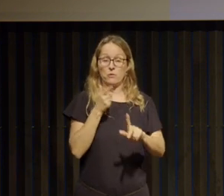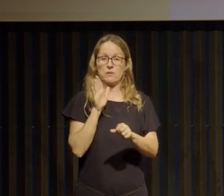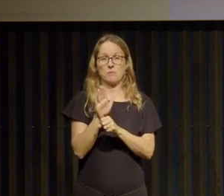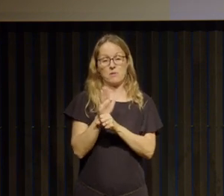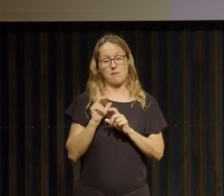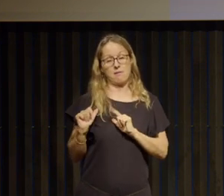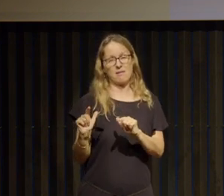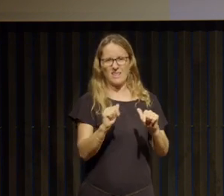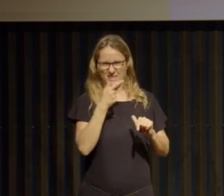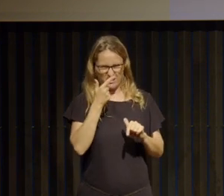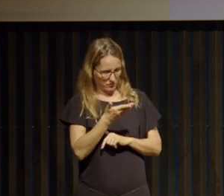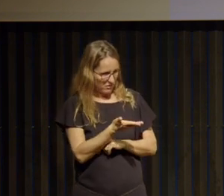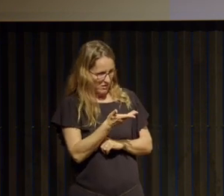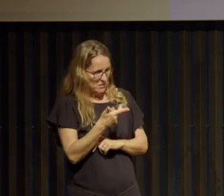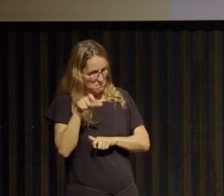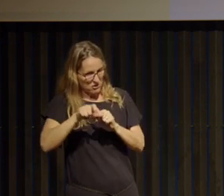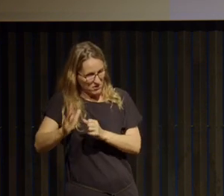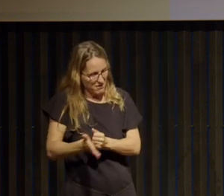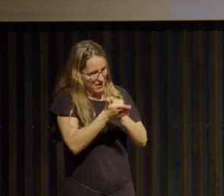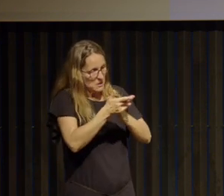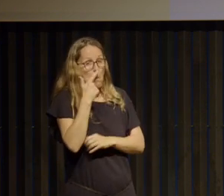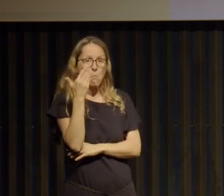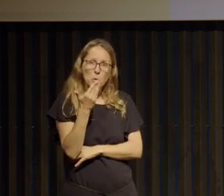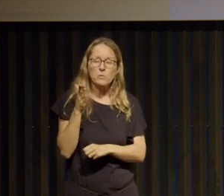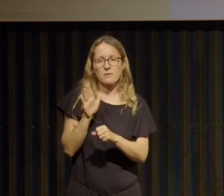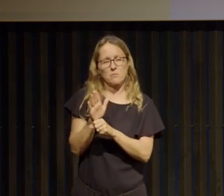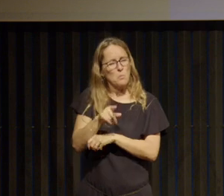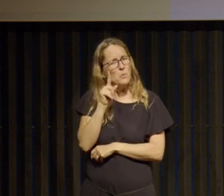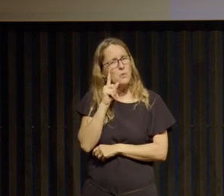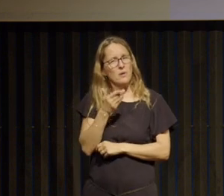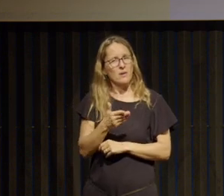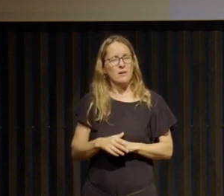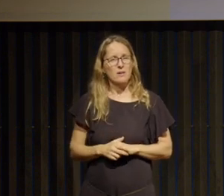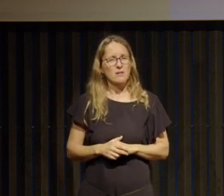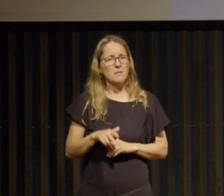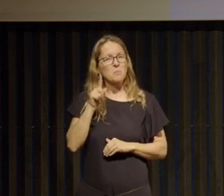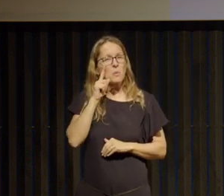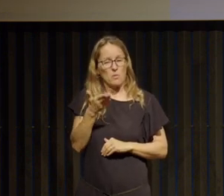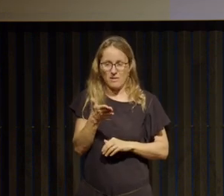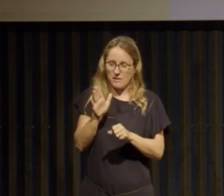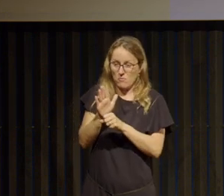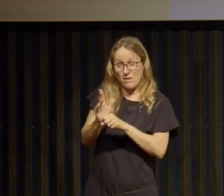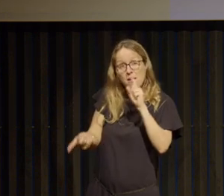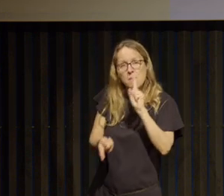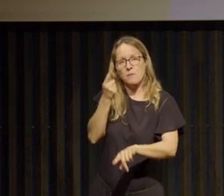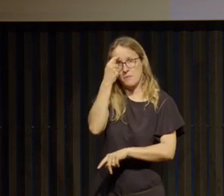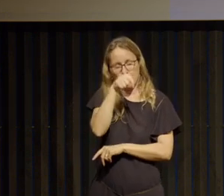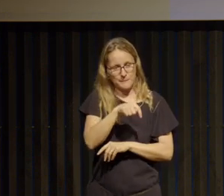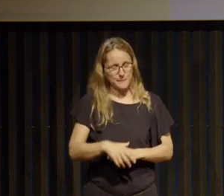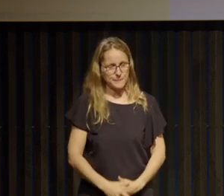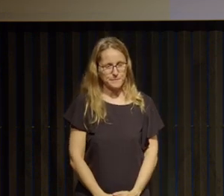vous vous êtes sentie soutenue vous vous aviez eu besoin de ce témoignage pourquoi pourquoi les témoignages vous semblent-ils si important